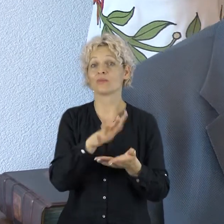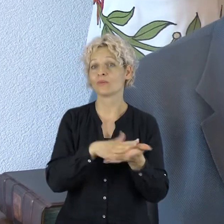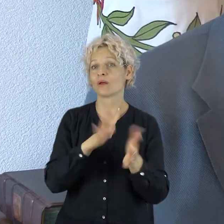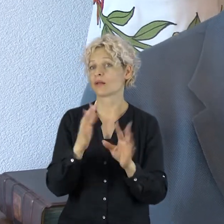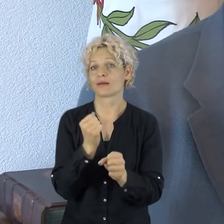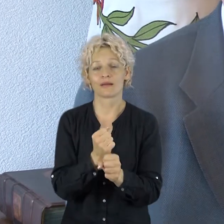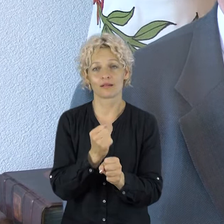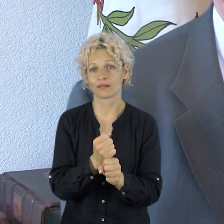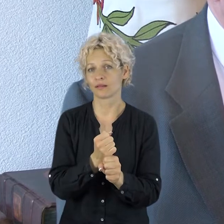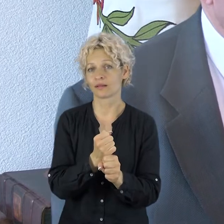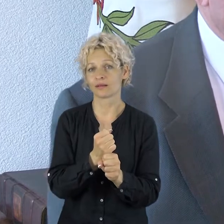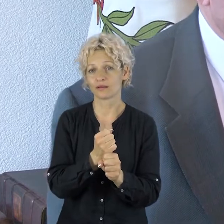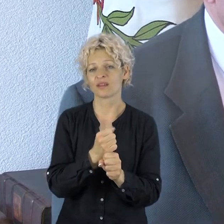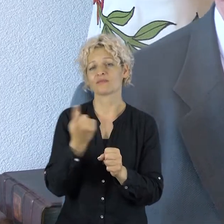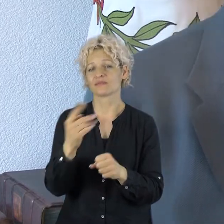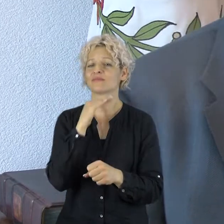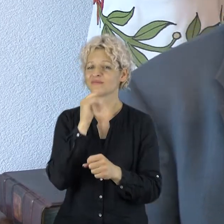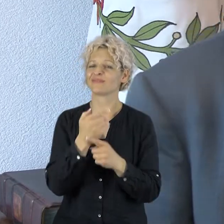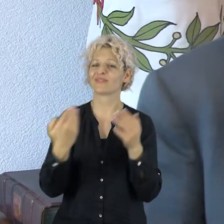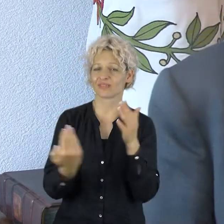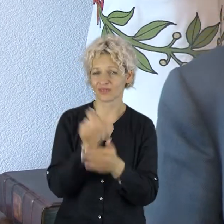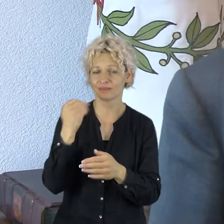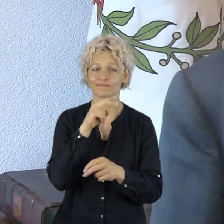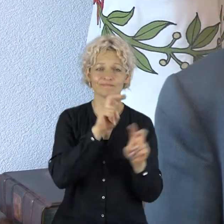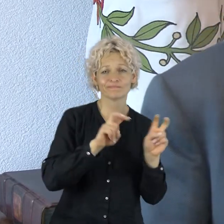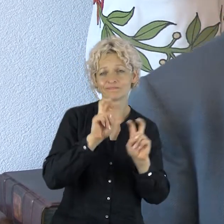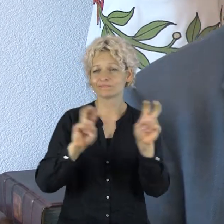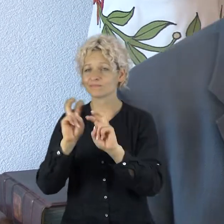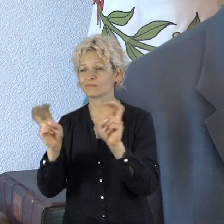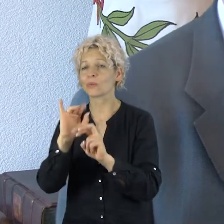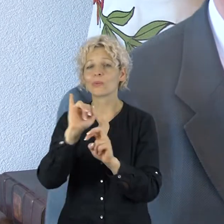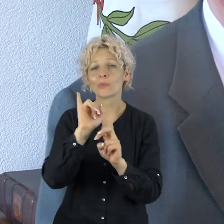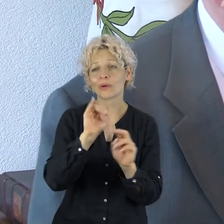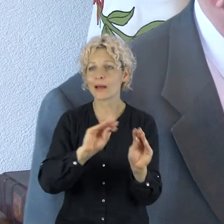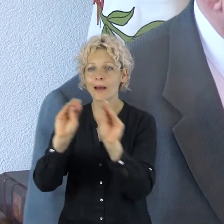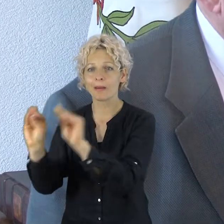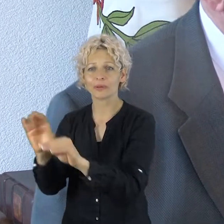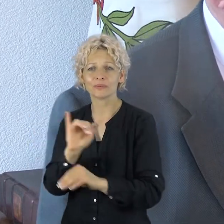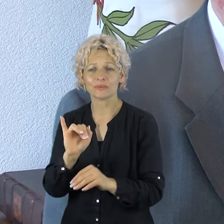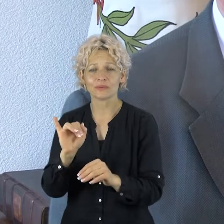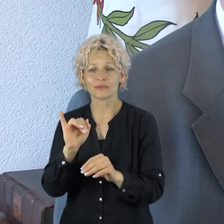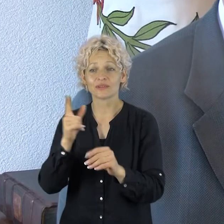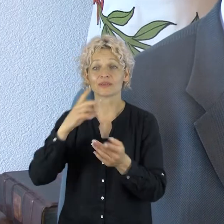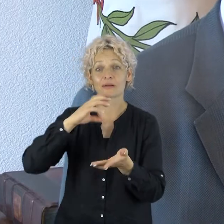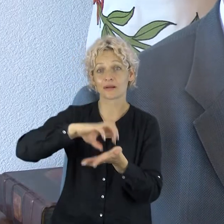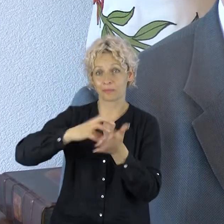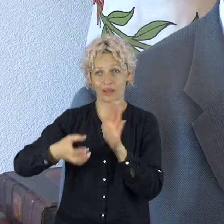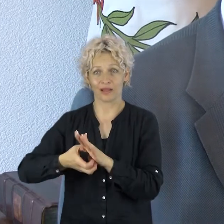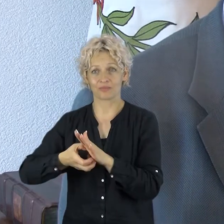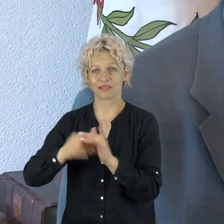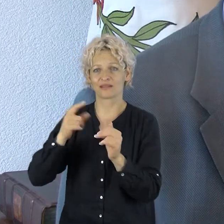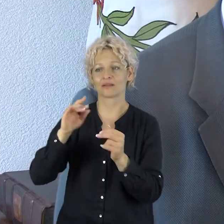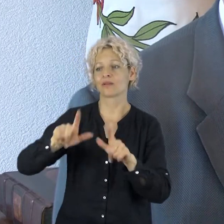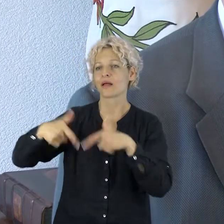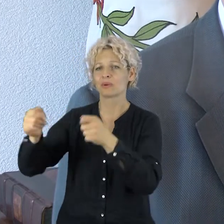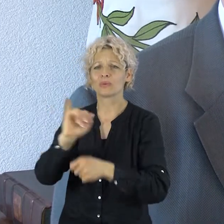sprendimą mes be abejo dairome skur šitą funkciją galėtų atlikti savivaldybė, kai tas patalpas jau reikės